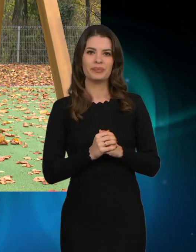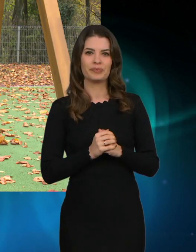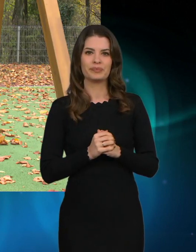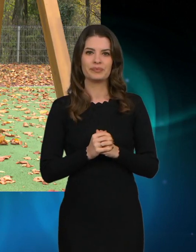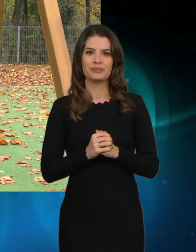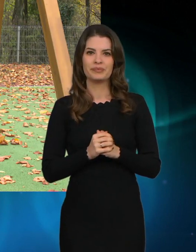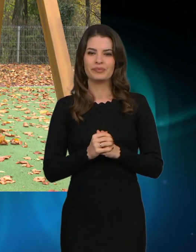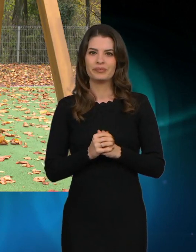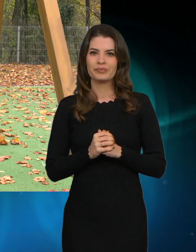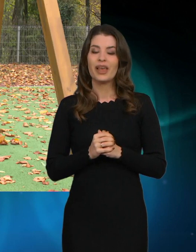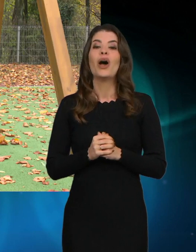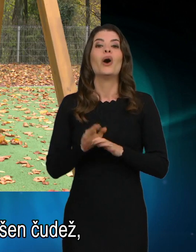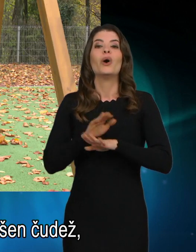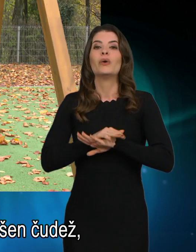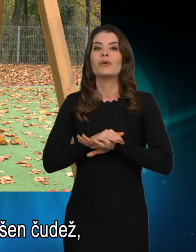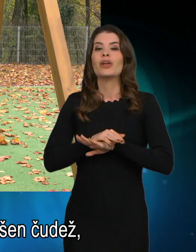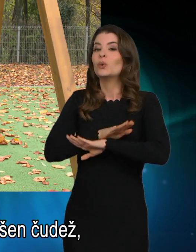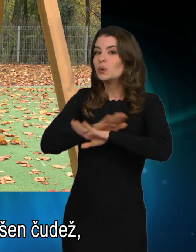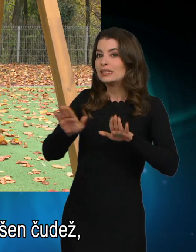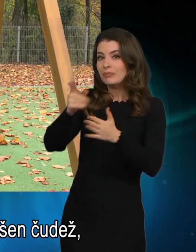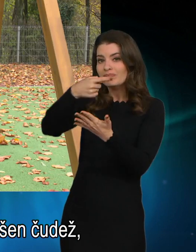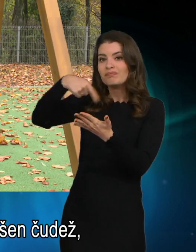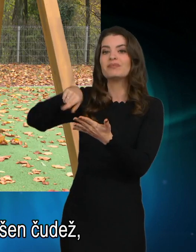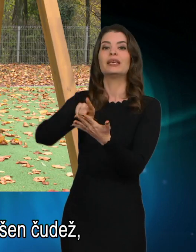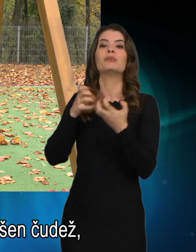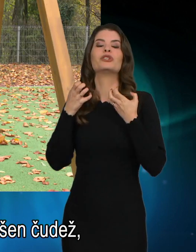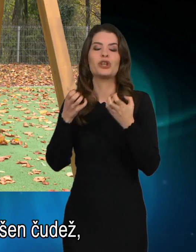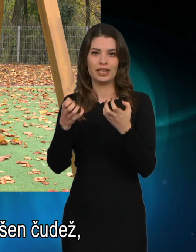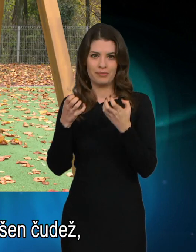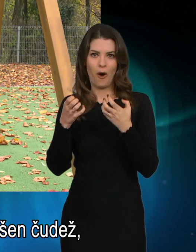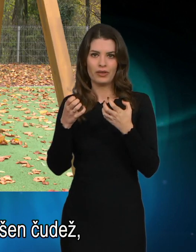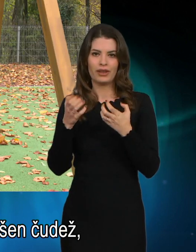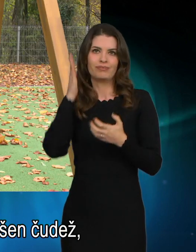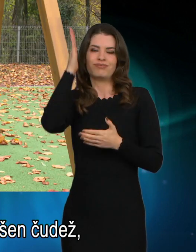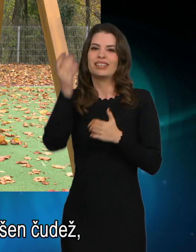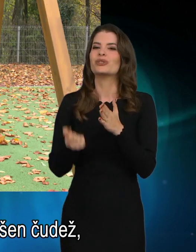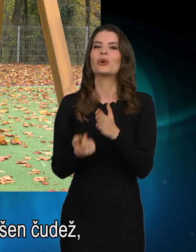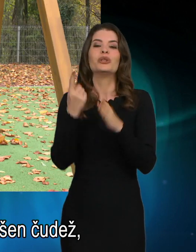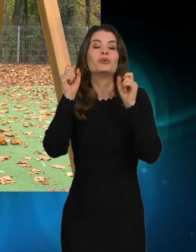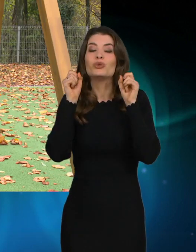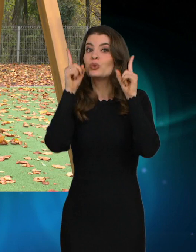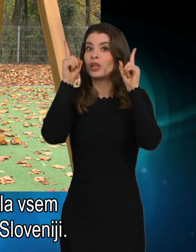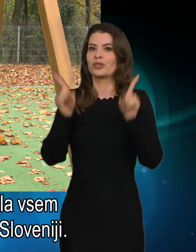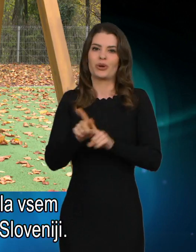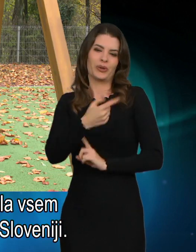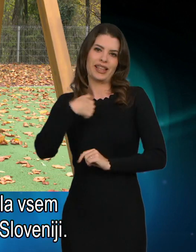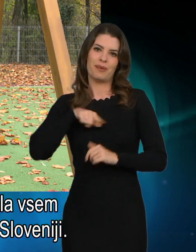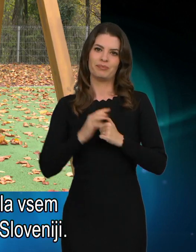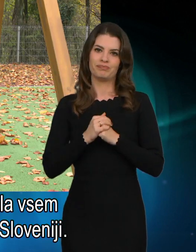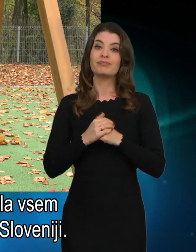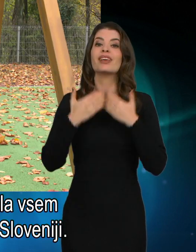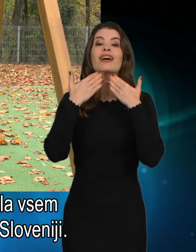ja. Skratka, mi vsi želimo njem, da bi se zgodil tečen čudež, kot se nam. Hvala